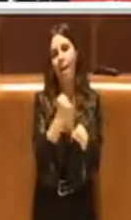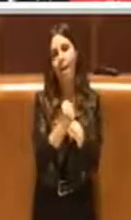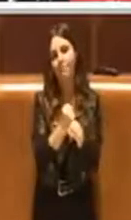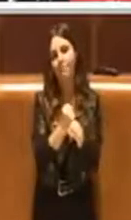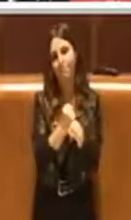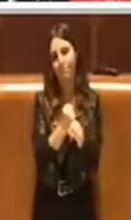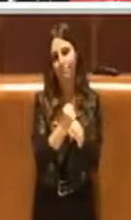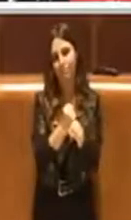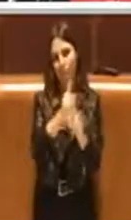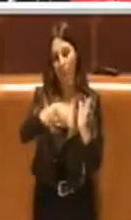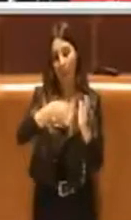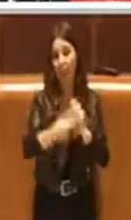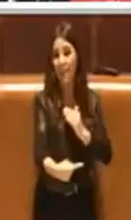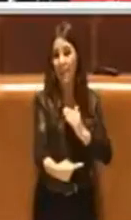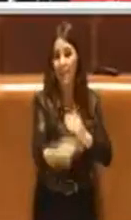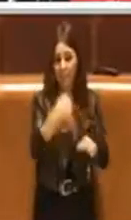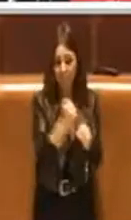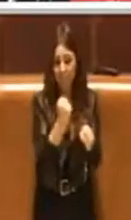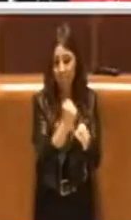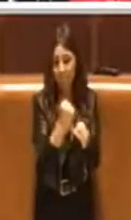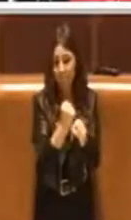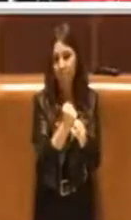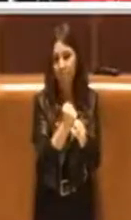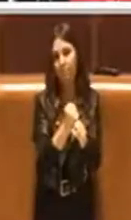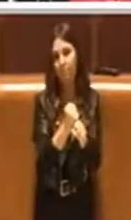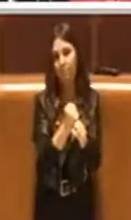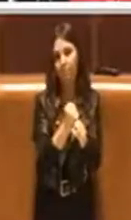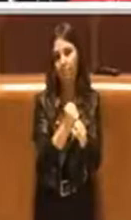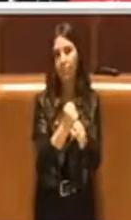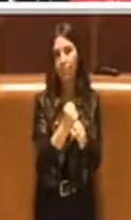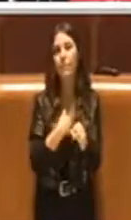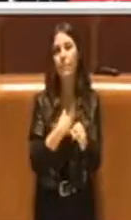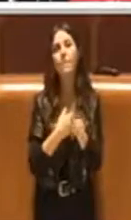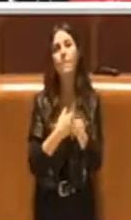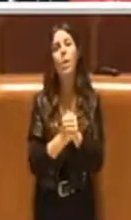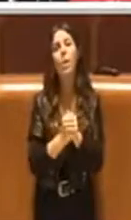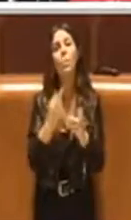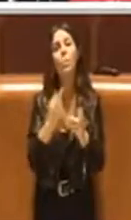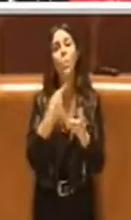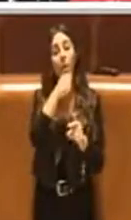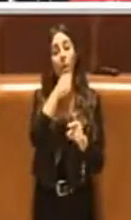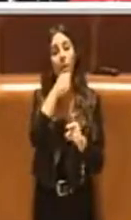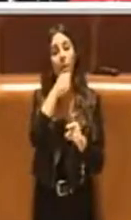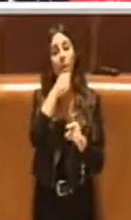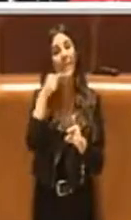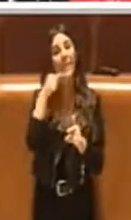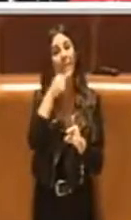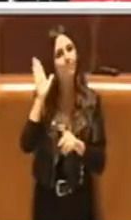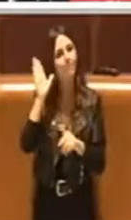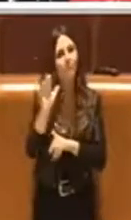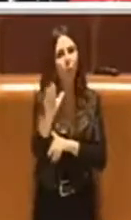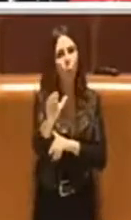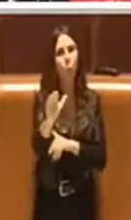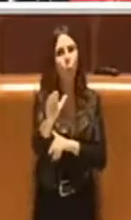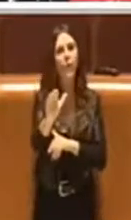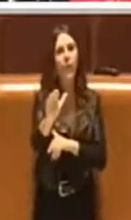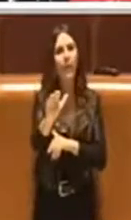mesi che mancano alla fine di questa amministrazione anche in prospettiva per le